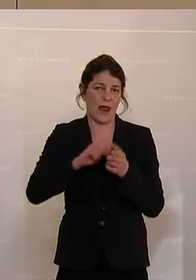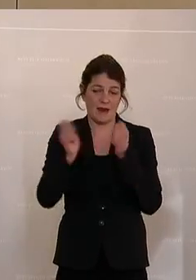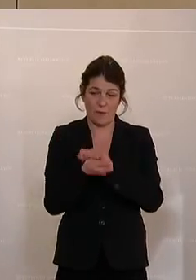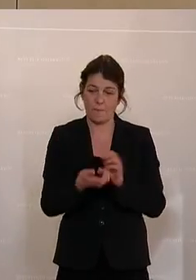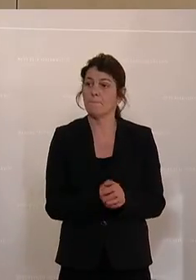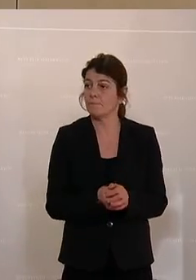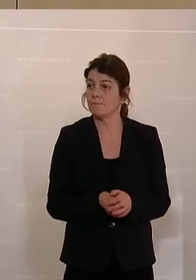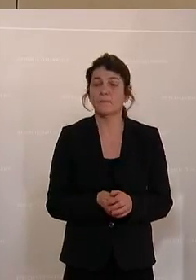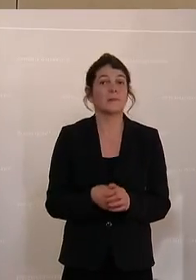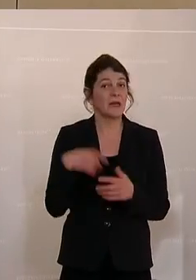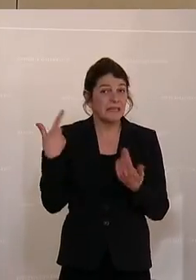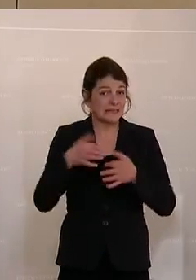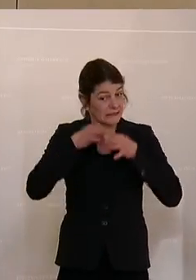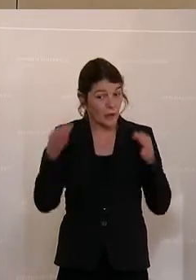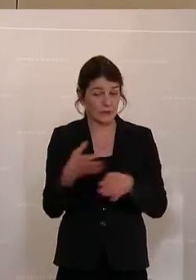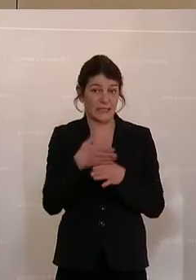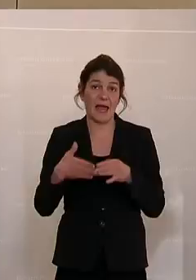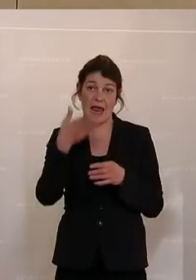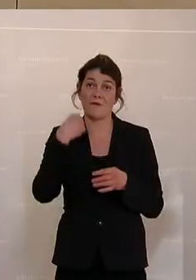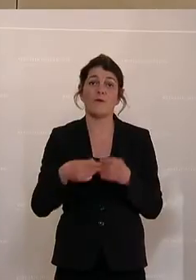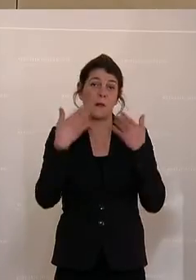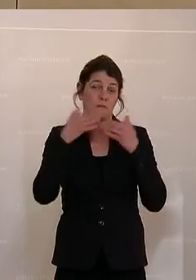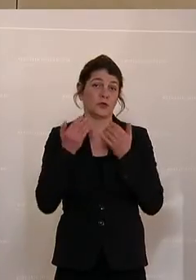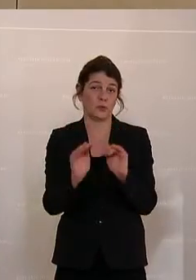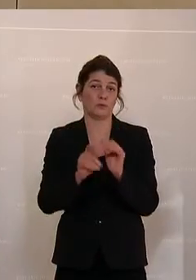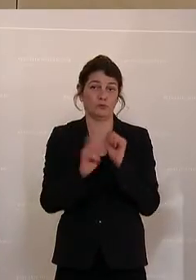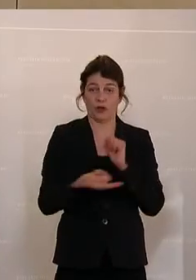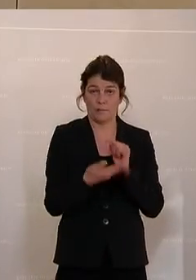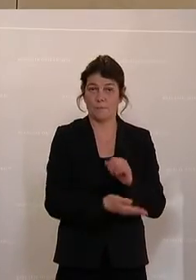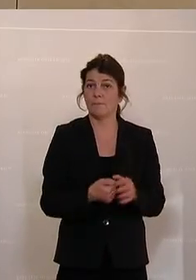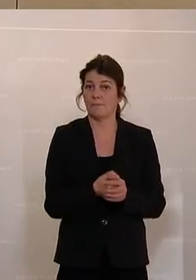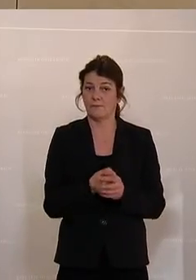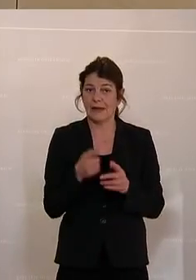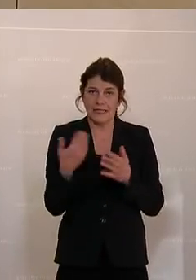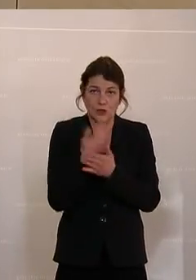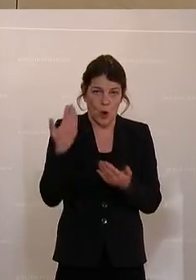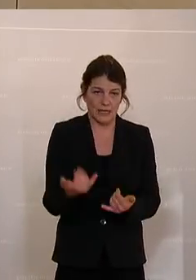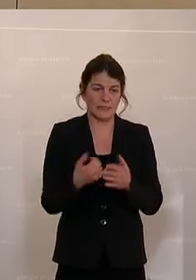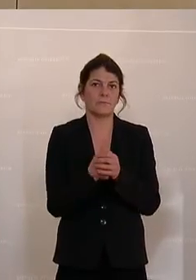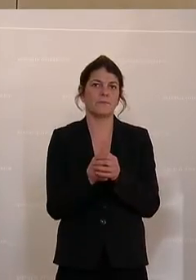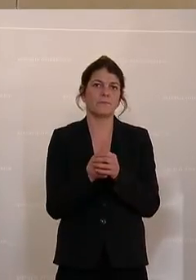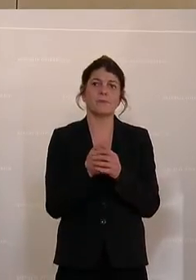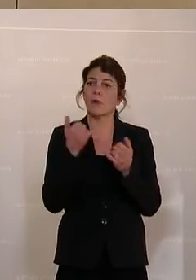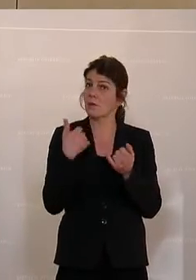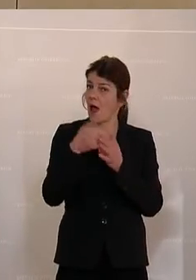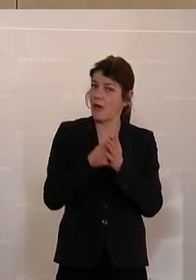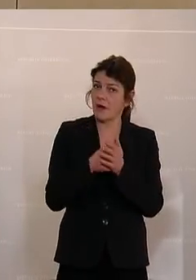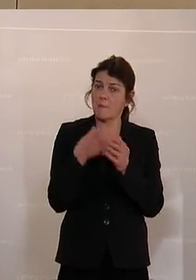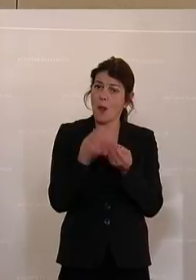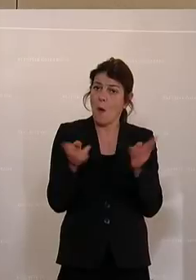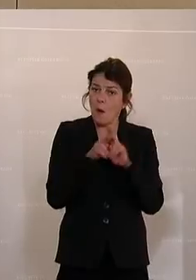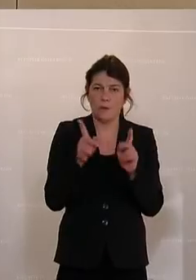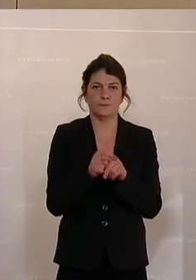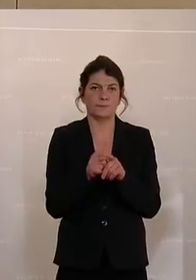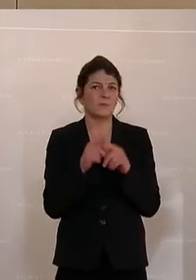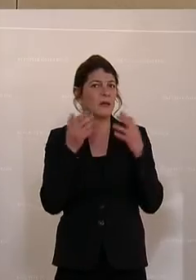die der größte Brocken im Budget ist, Klimaschutzbudget, der neu ist. Aber fangen wir einfach einmal an mit Öko. Wie